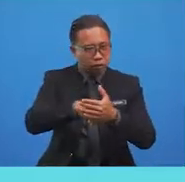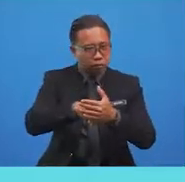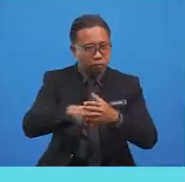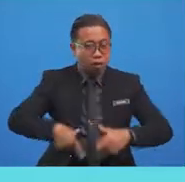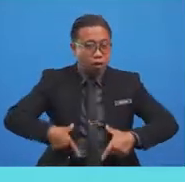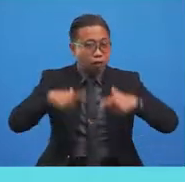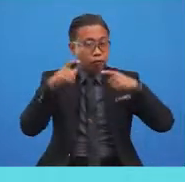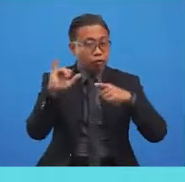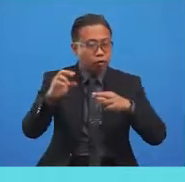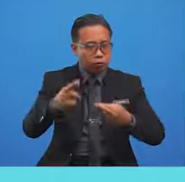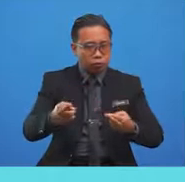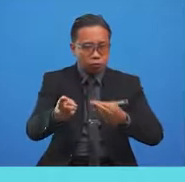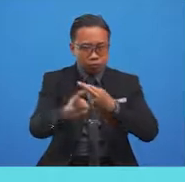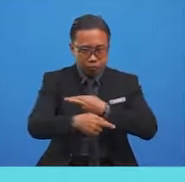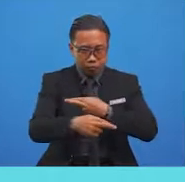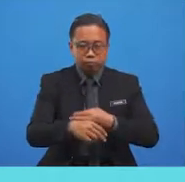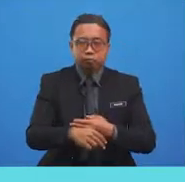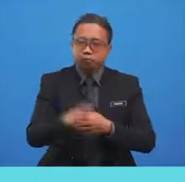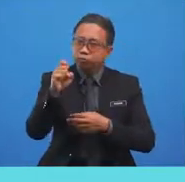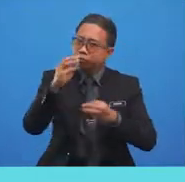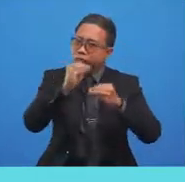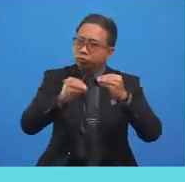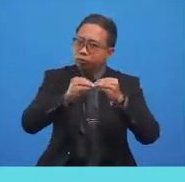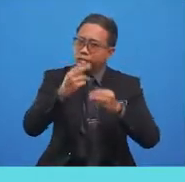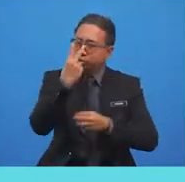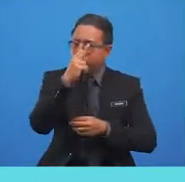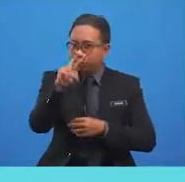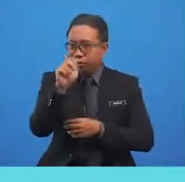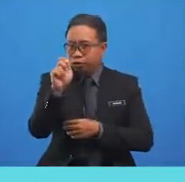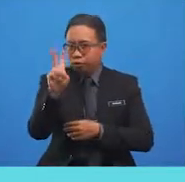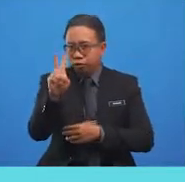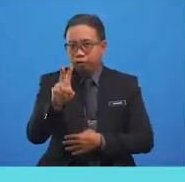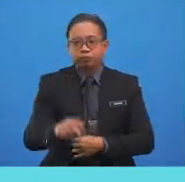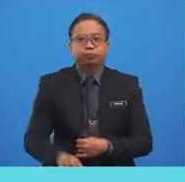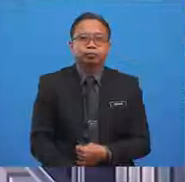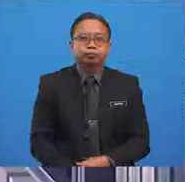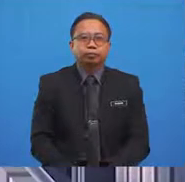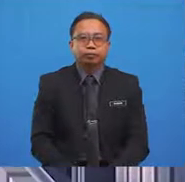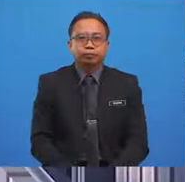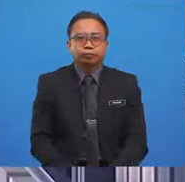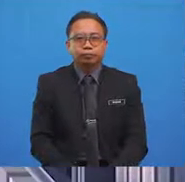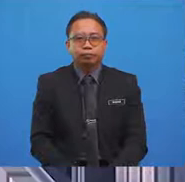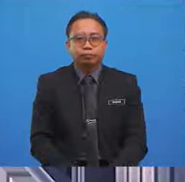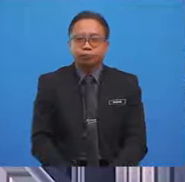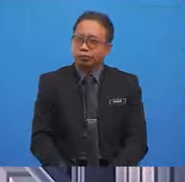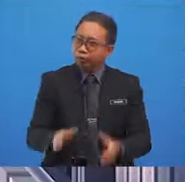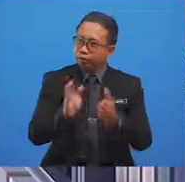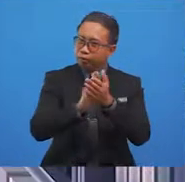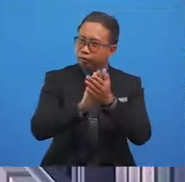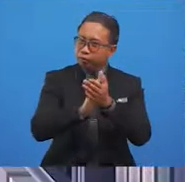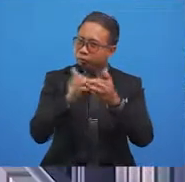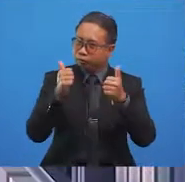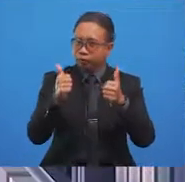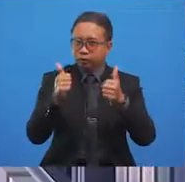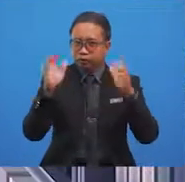picture should match with watch TV. Wonderful! And it